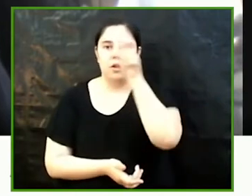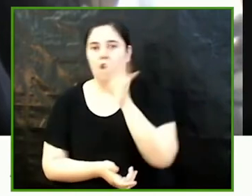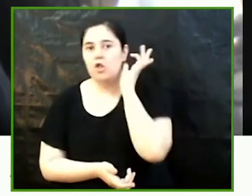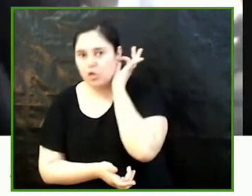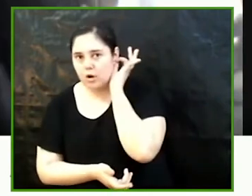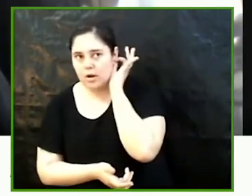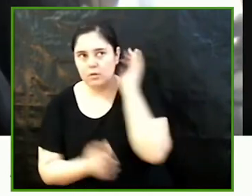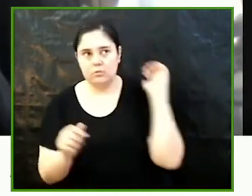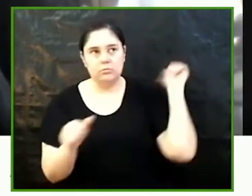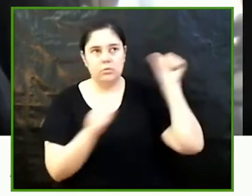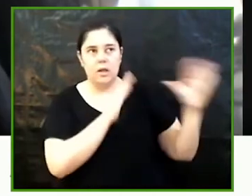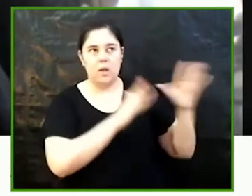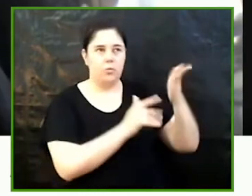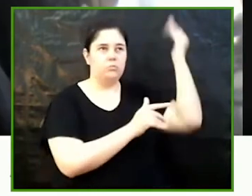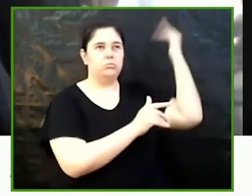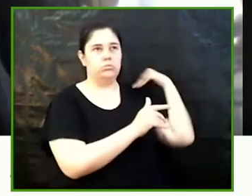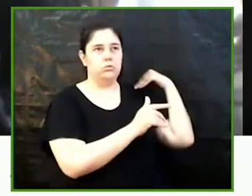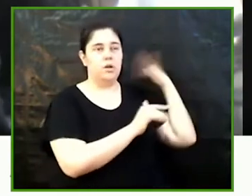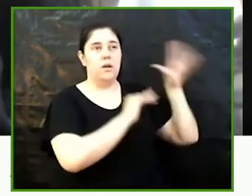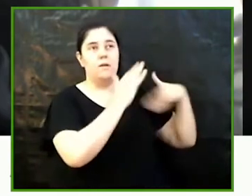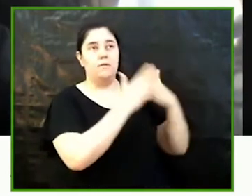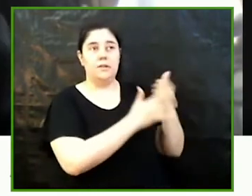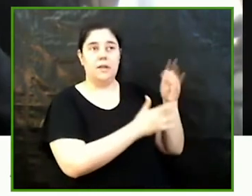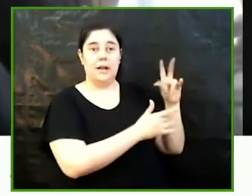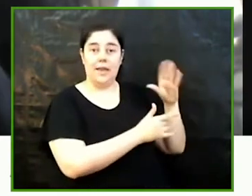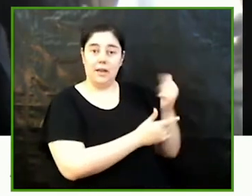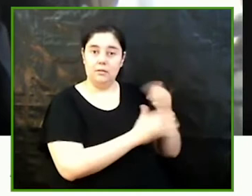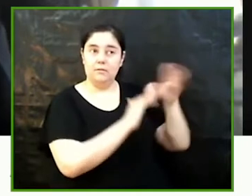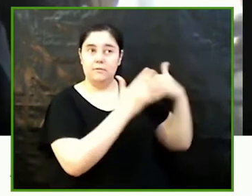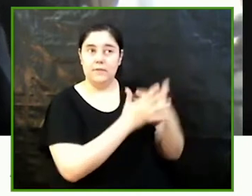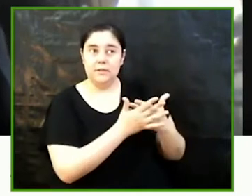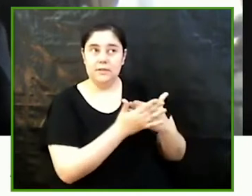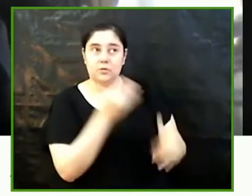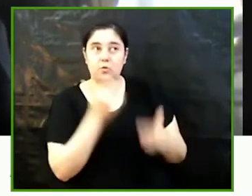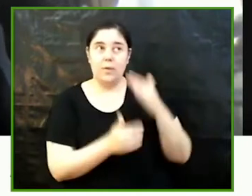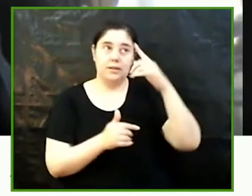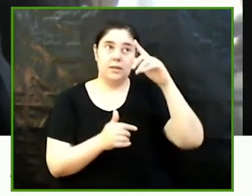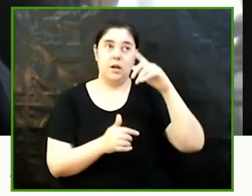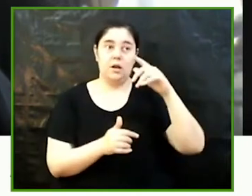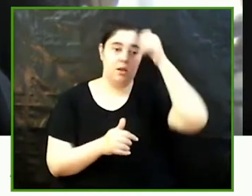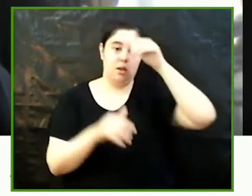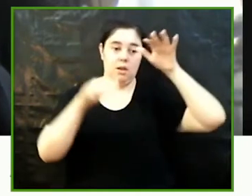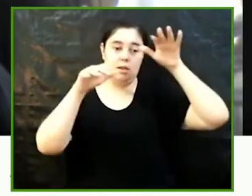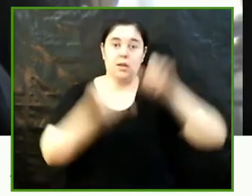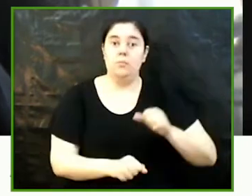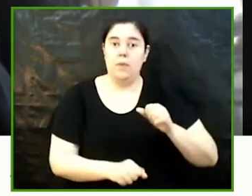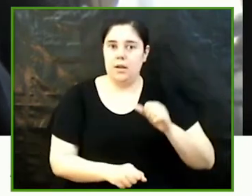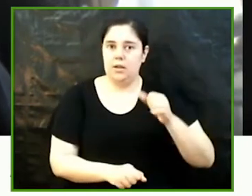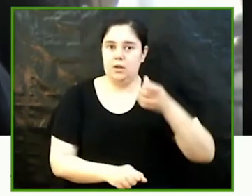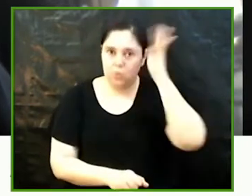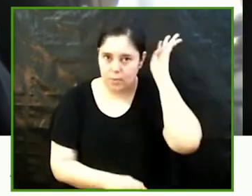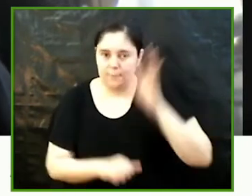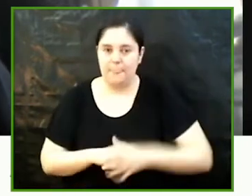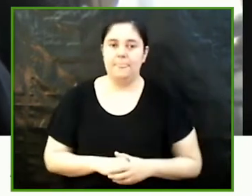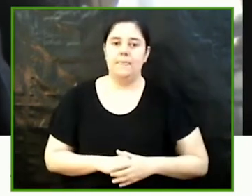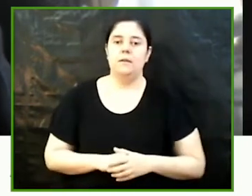des de l'època arcaica fins més enllà de l'inici de l'imperi romà gràcies dels comentaris de diversos autors